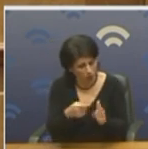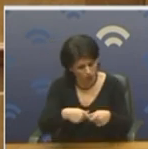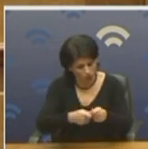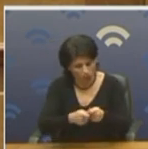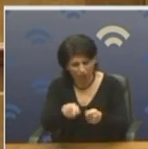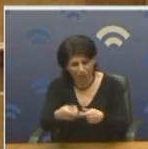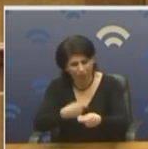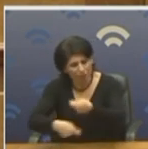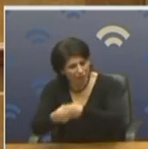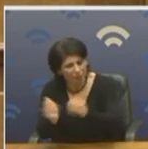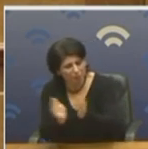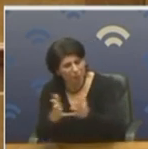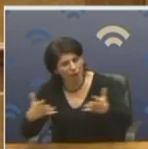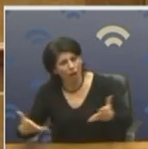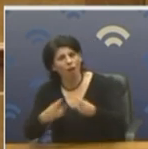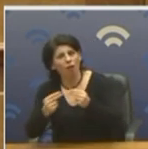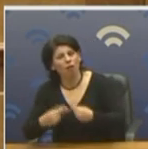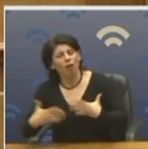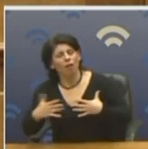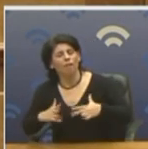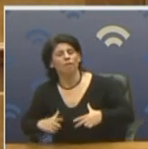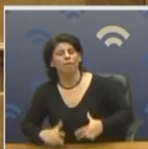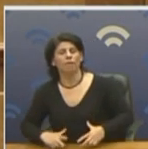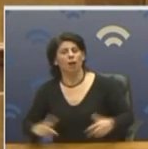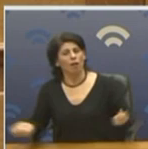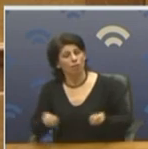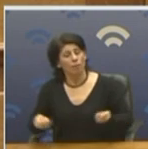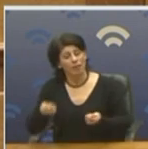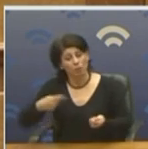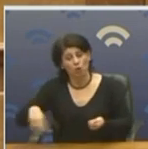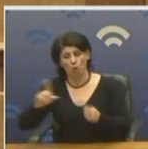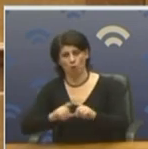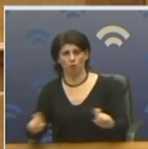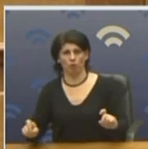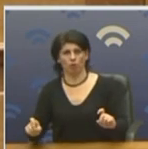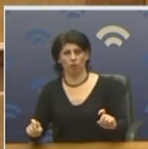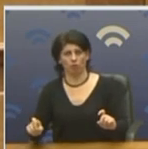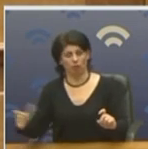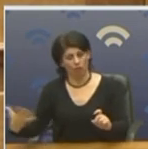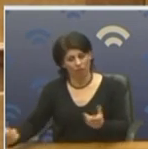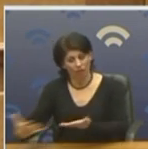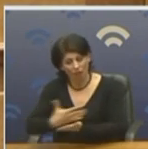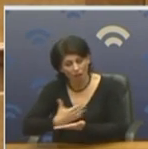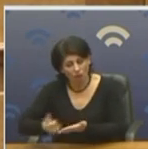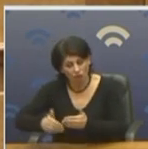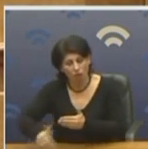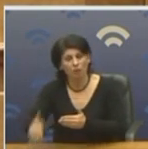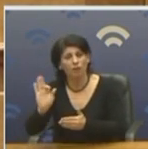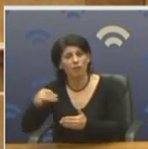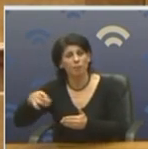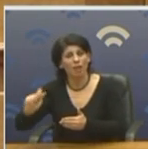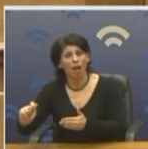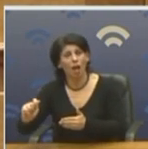επιχειρησούλα, μικρή, η μεγάλη, η ελληνική, και θα παράγει περισσότερο προϊόν. Αν θα πάρετε και έσοδο στην πορεία. Τι πιο απλό, ΦΠΑ, γιατί με